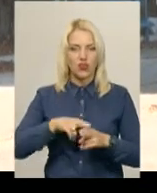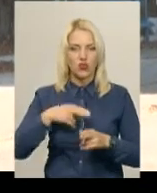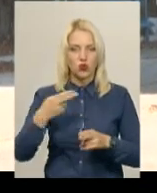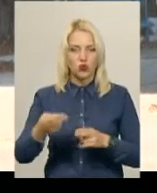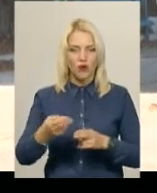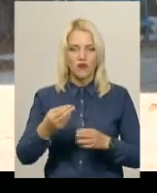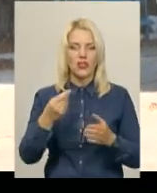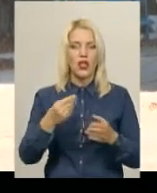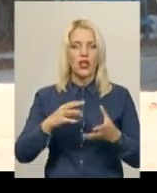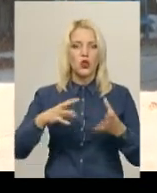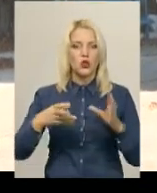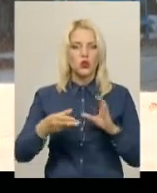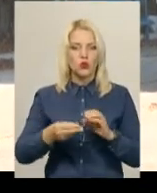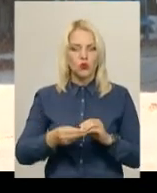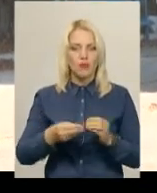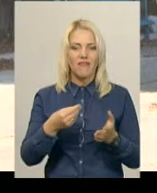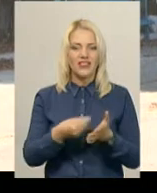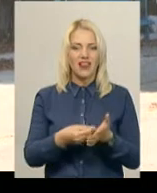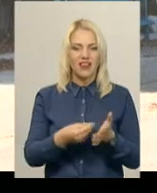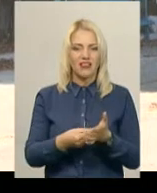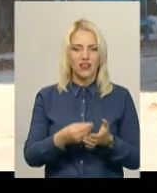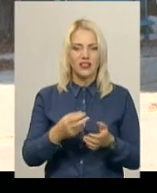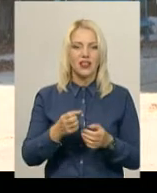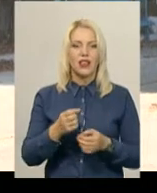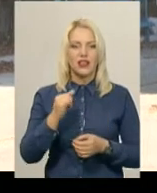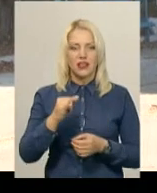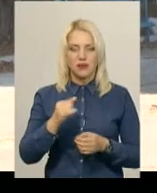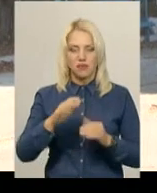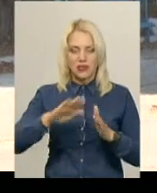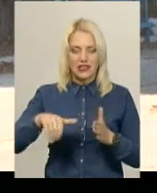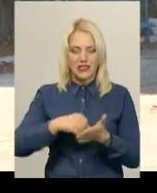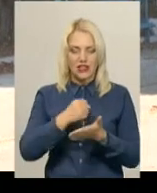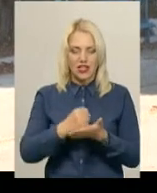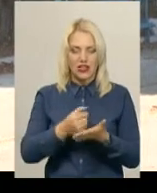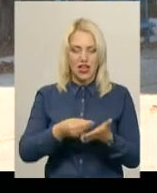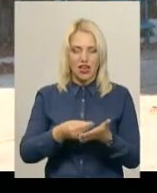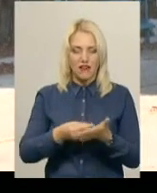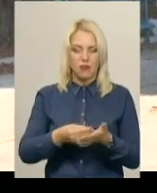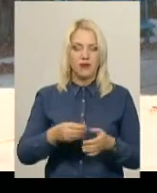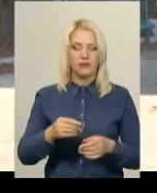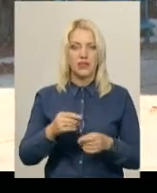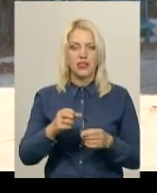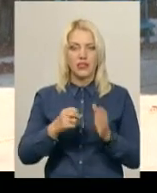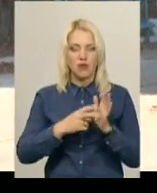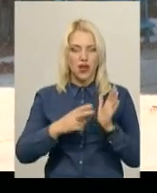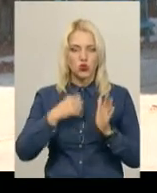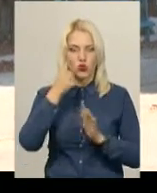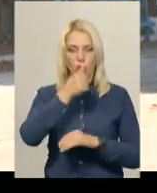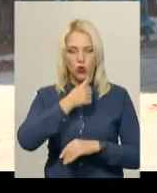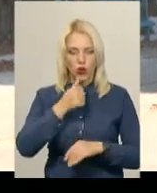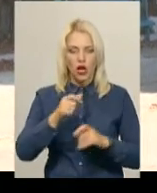гривень. Після затвердження тарифу в 2017 році органами місцевого вирядування і по